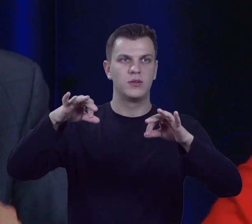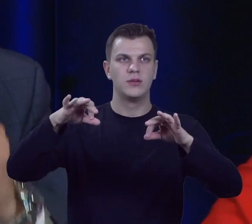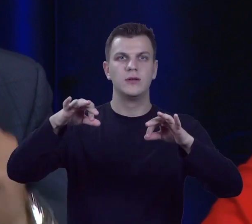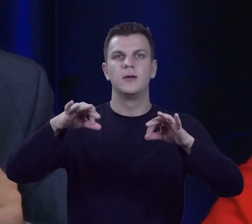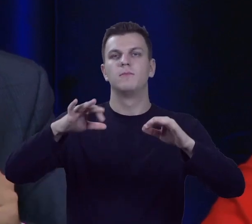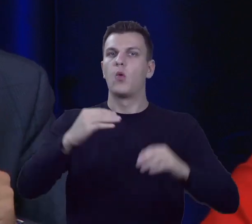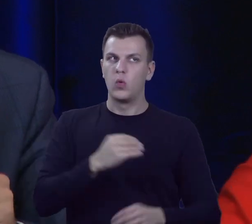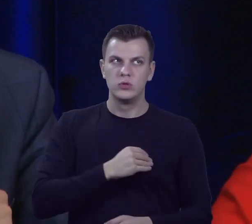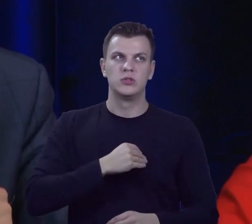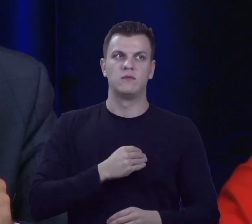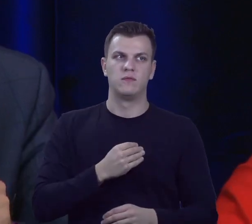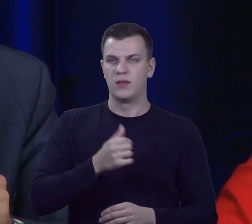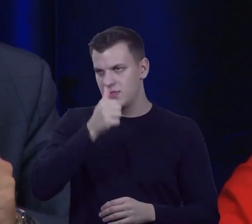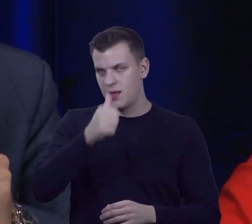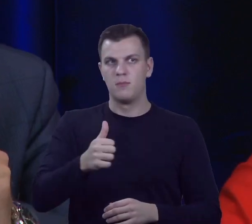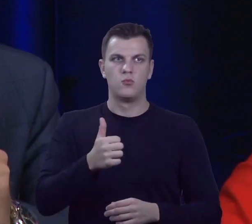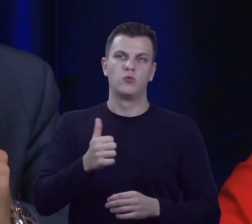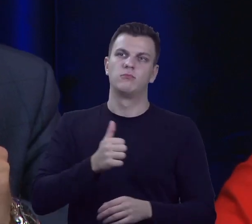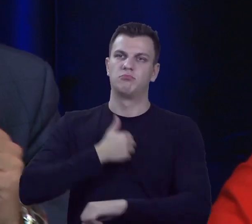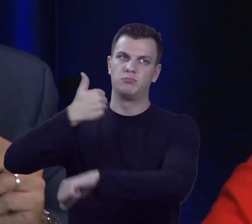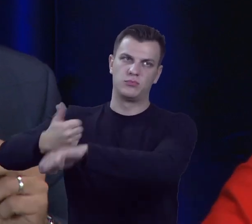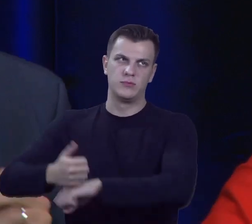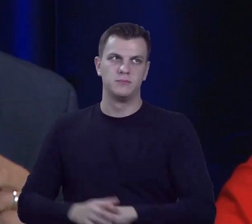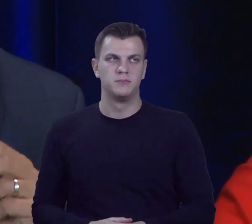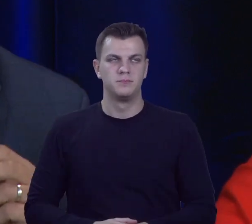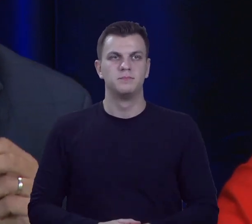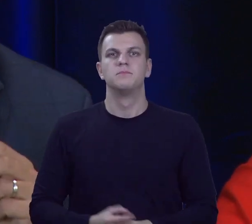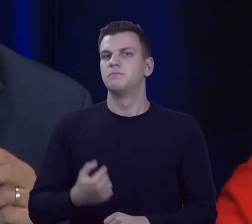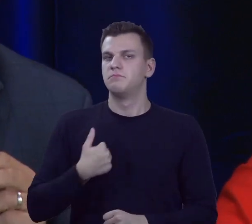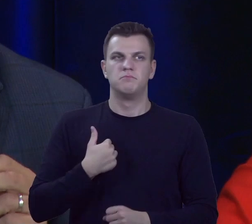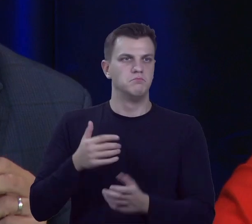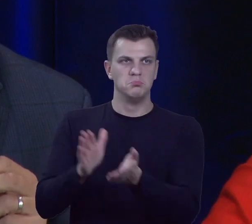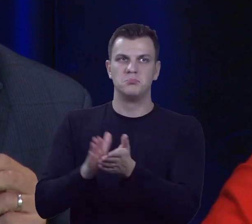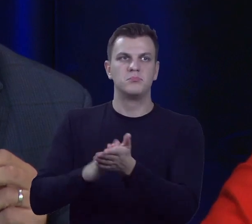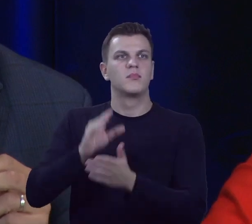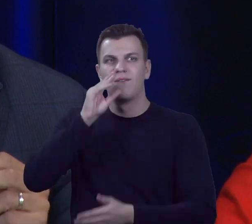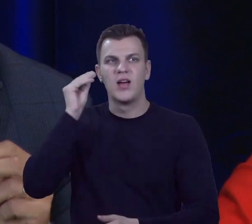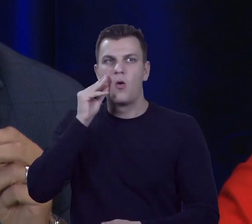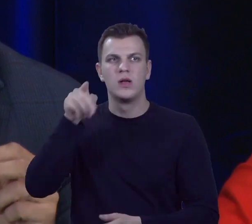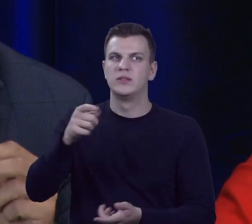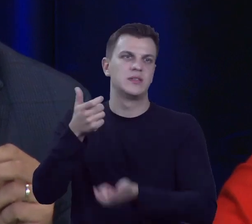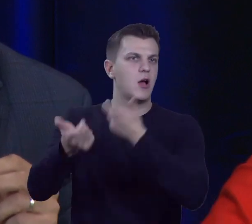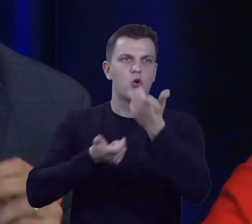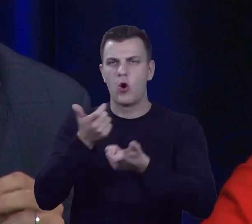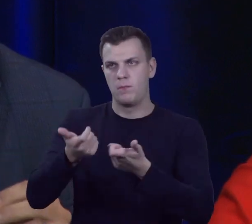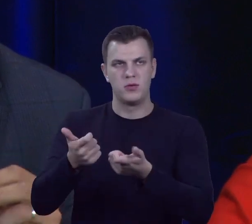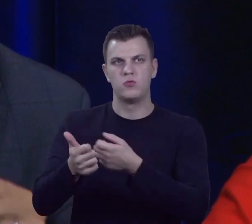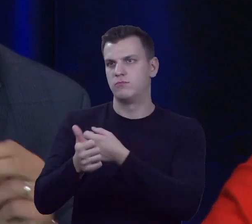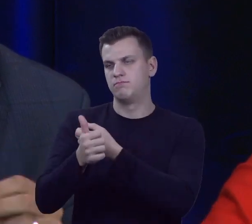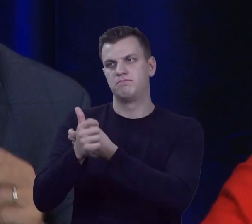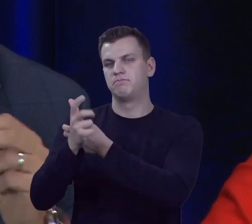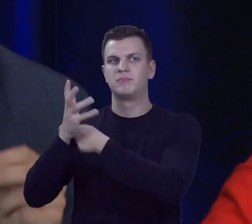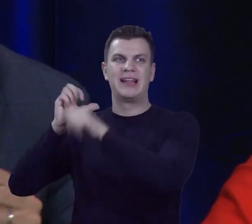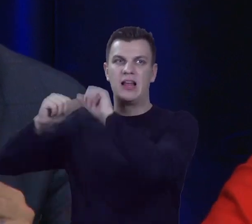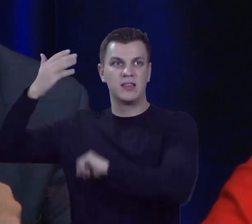uczciwe osiągnąć. Bo ja cenię Lecha Wałęsy za to, co zrobił te kilkadziesiąt lat temu, ale nie